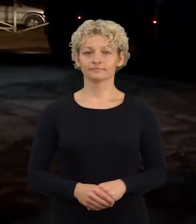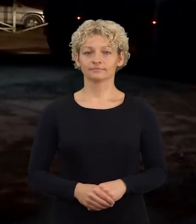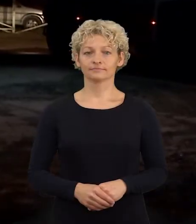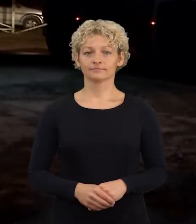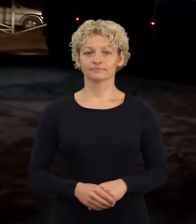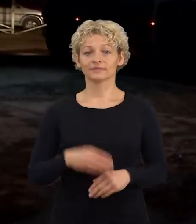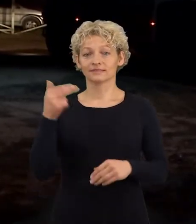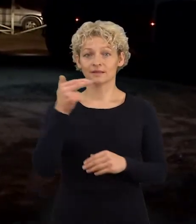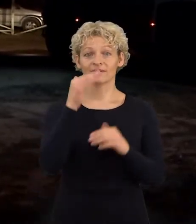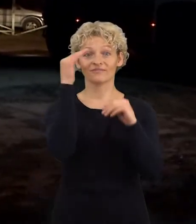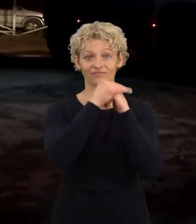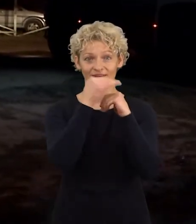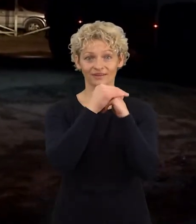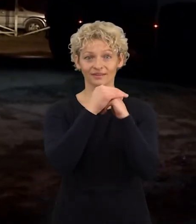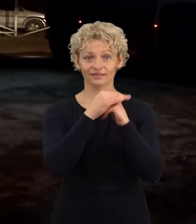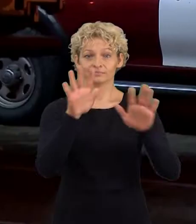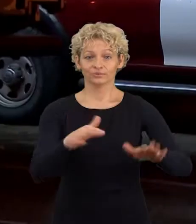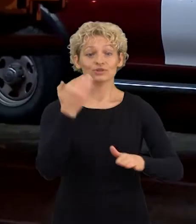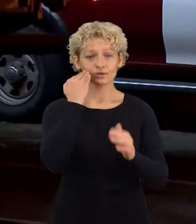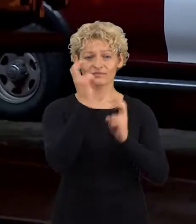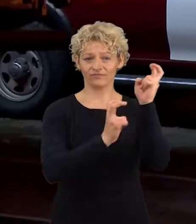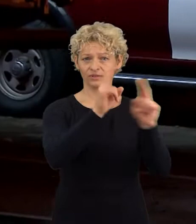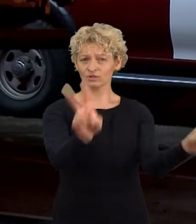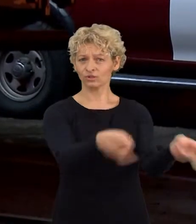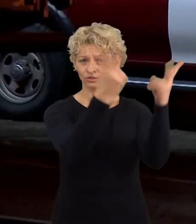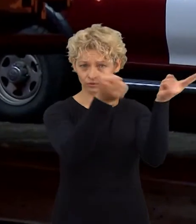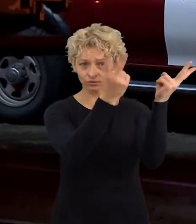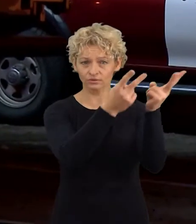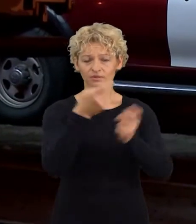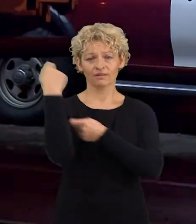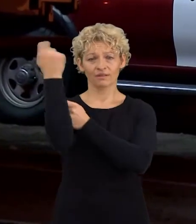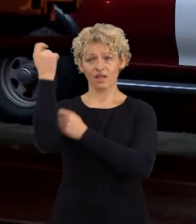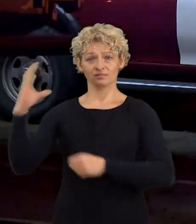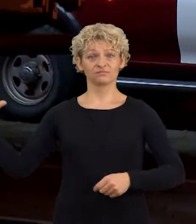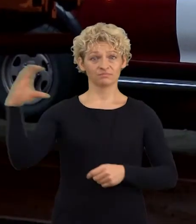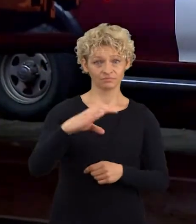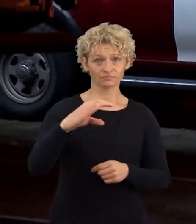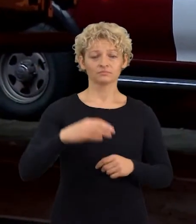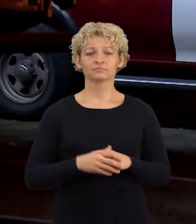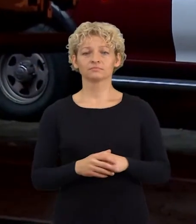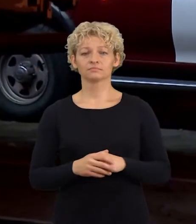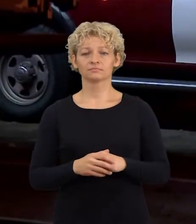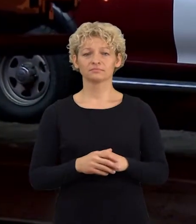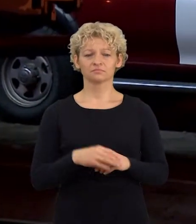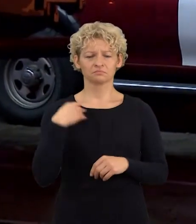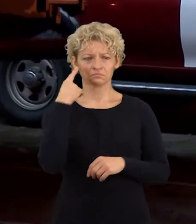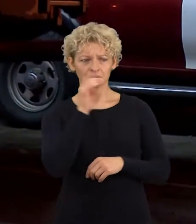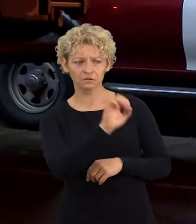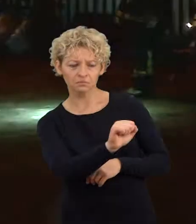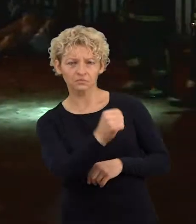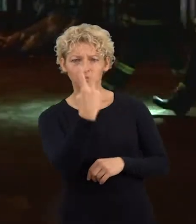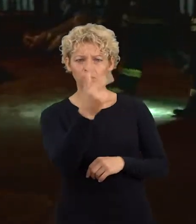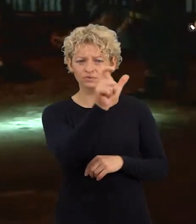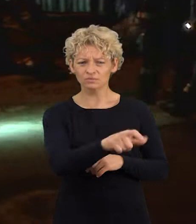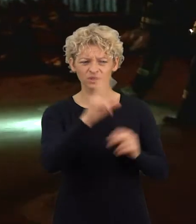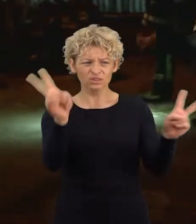Sekmadienio vakarą šiūliuose į gamybos rajoną iš kvestių gnegesiai buvo kiek nustebę, kad dega gamybinės patalpos. Pasirodo